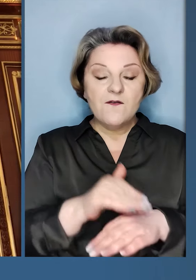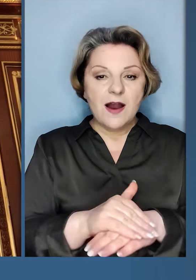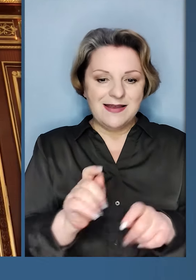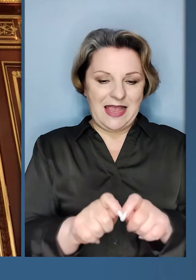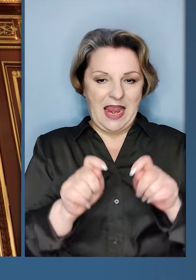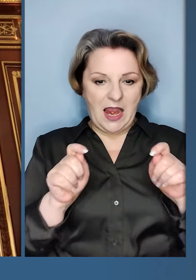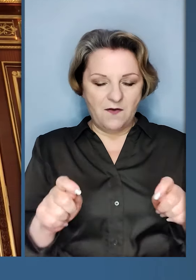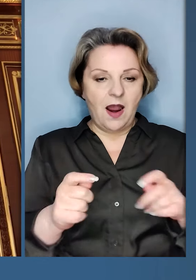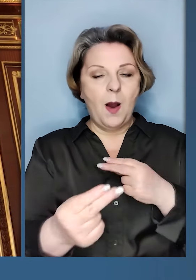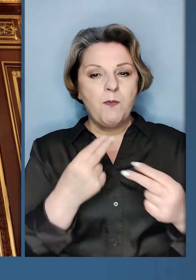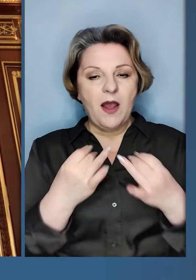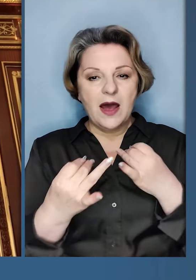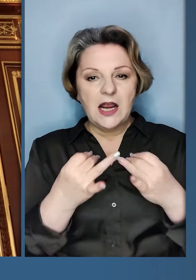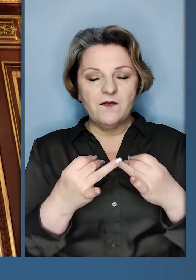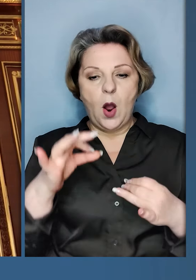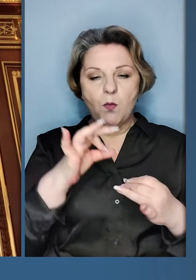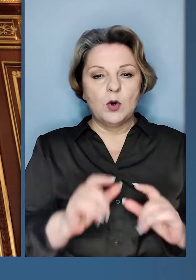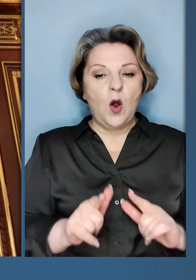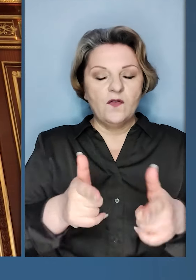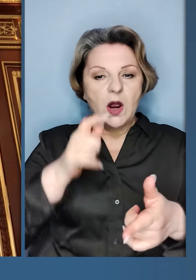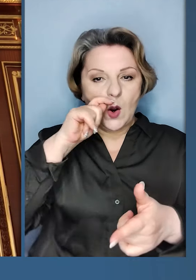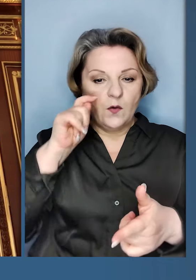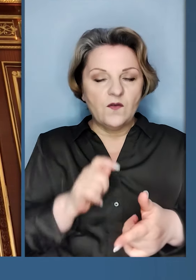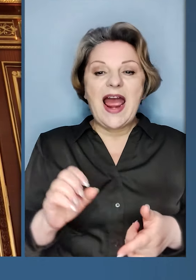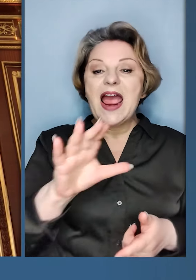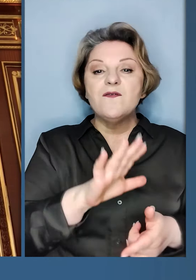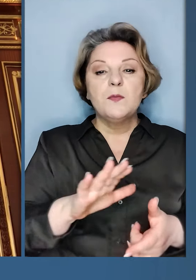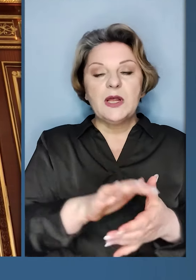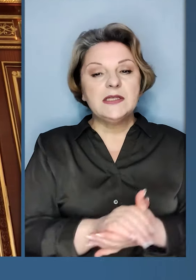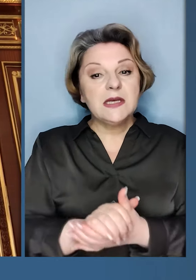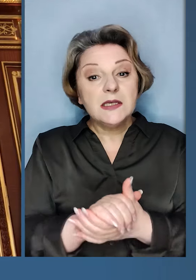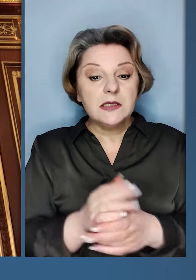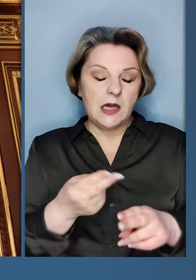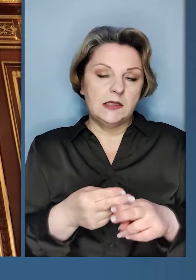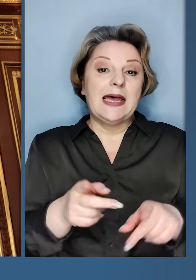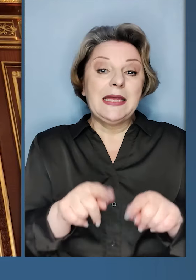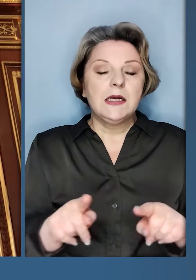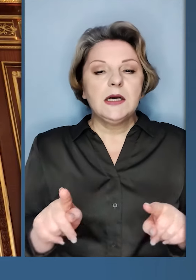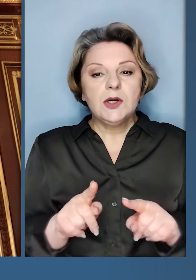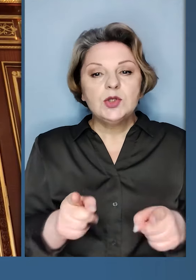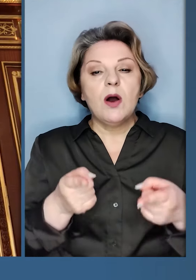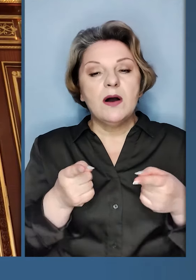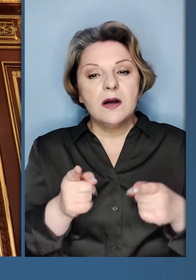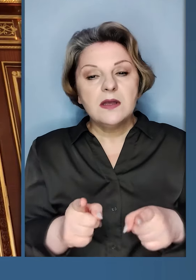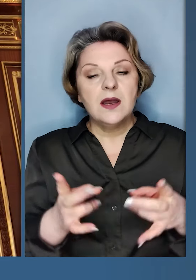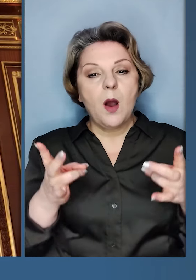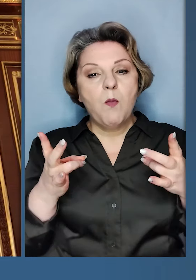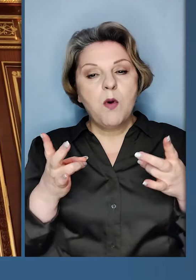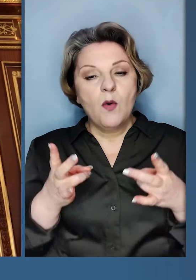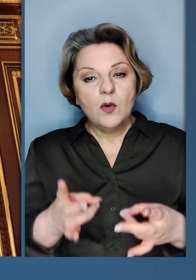Фактичного відкриття переговорів про вступ України в Європейський Союз. Це те, що